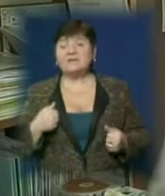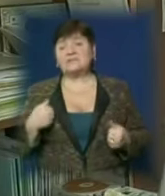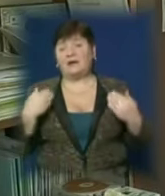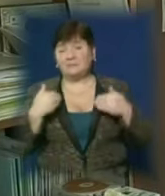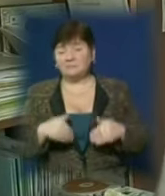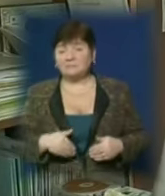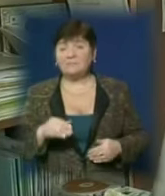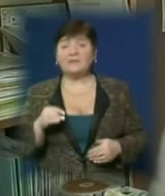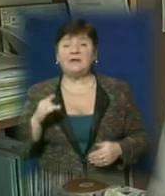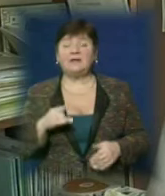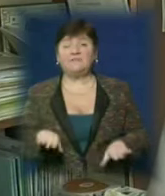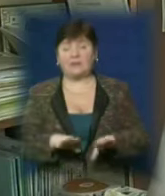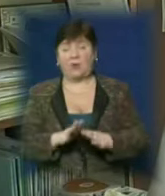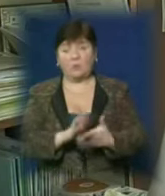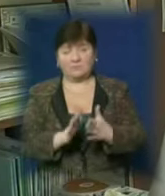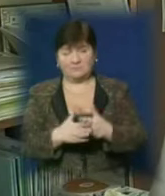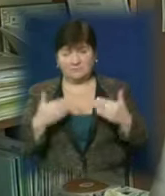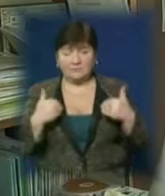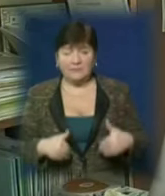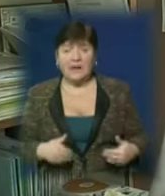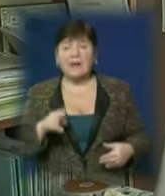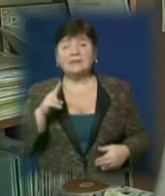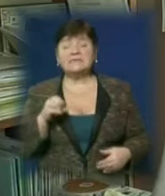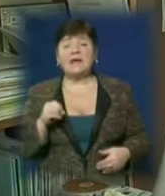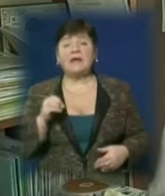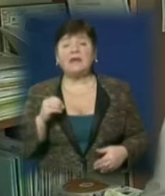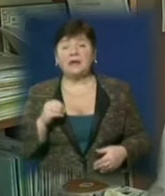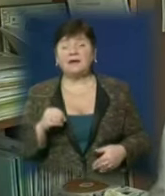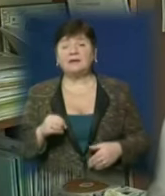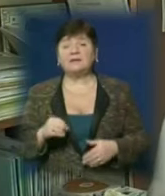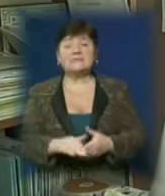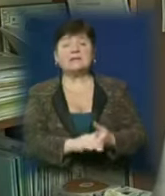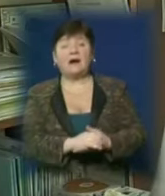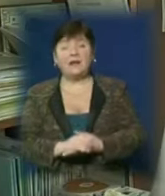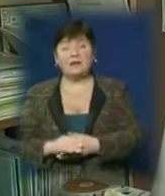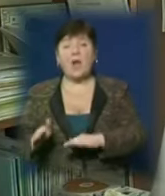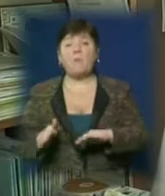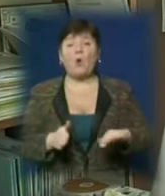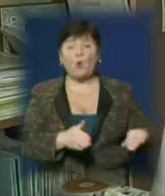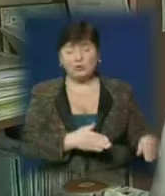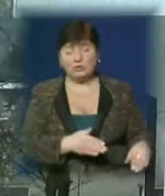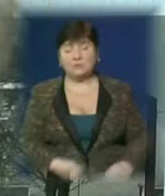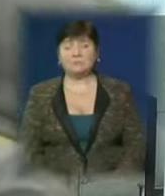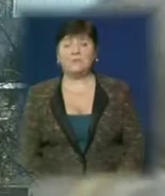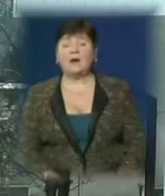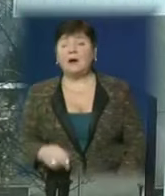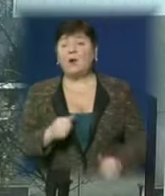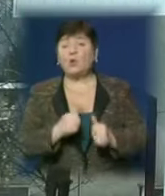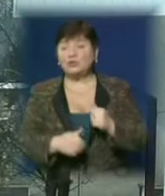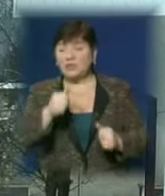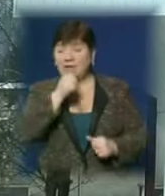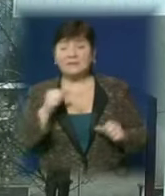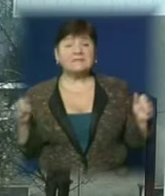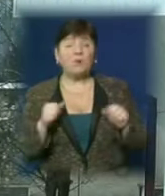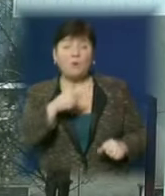доводить до отаких станів. Тому що це є загальне переохолодження і відмороження, є наслідок холодової травми. Щороку впродовж